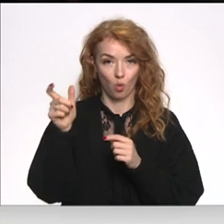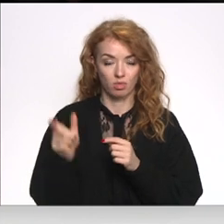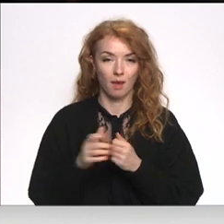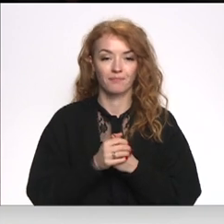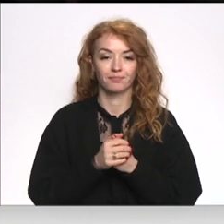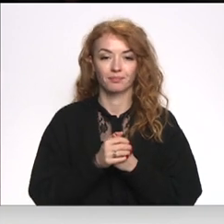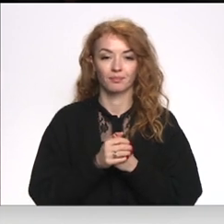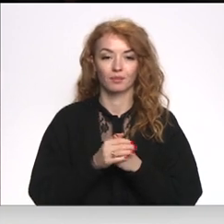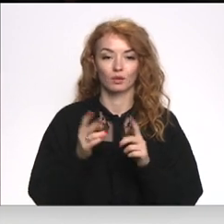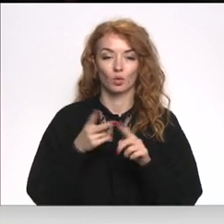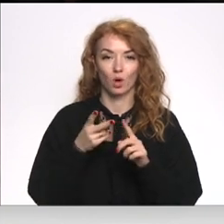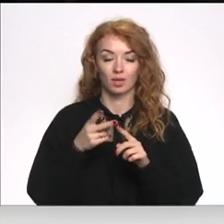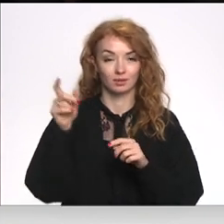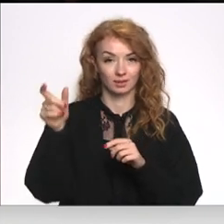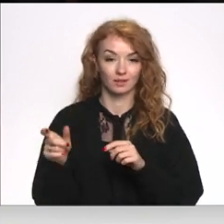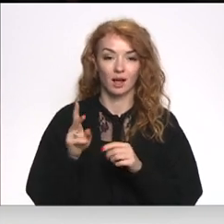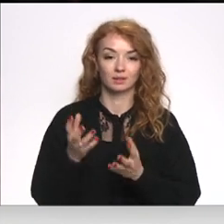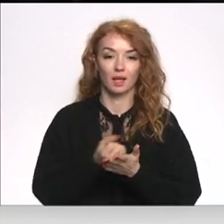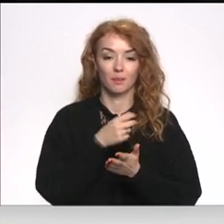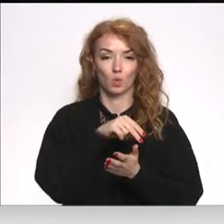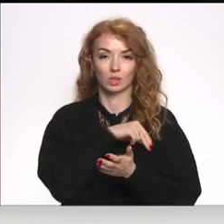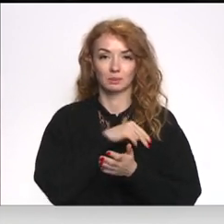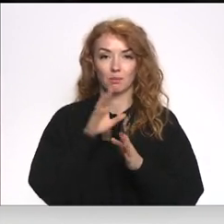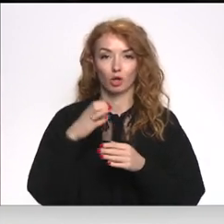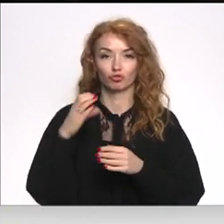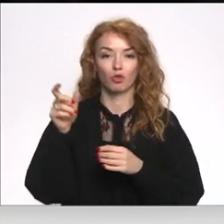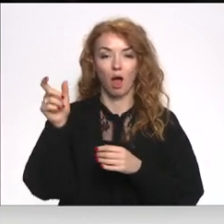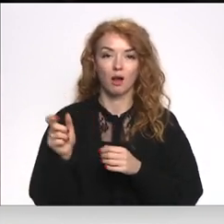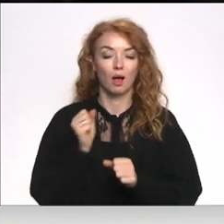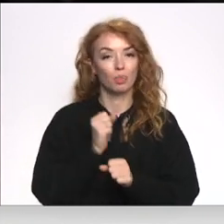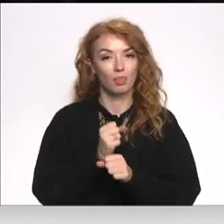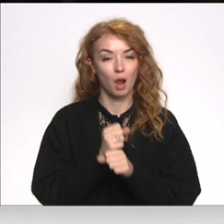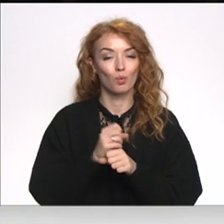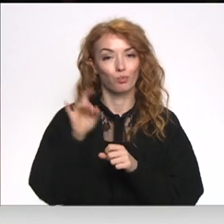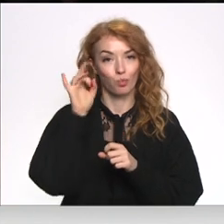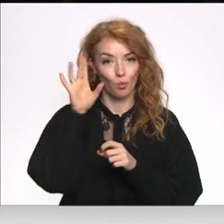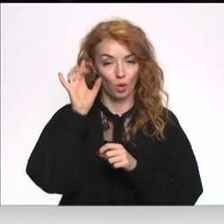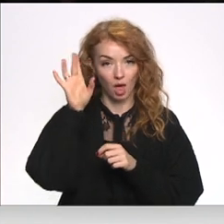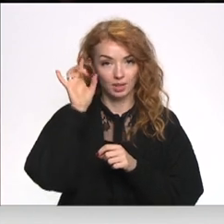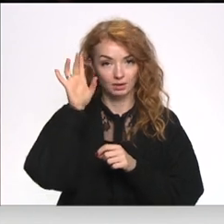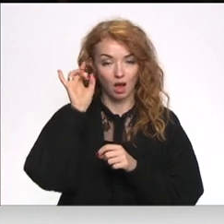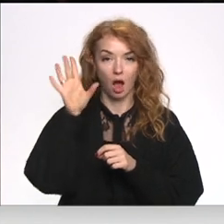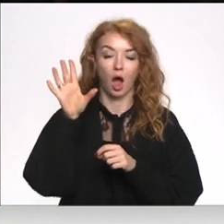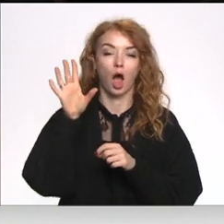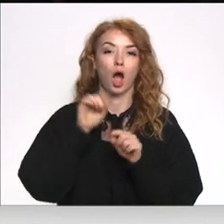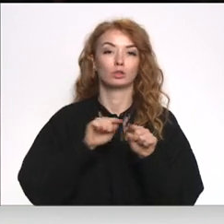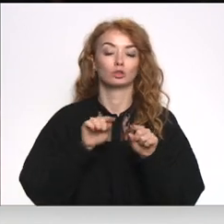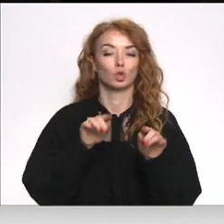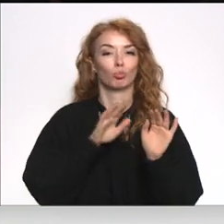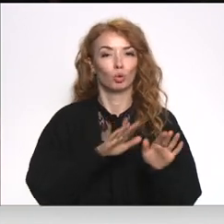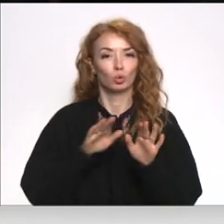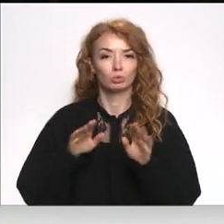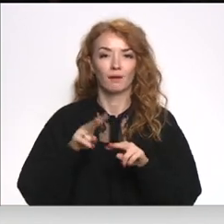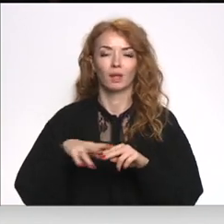Otrs cilvēks, kas saņem Čaka nozīmīt par Čaka darba popularizāciju muzeju vidē